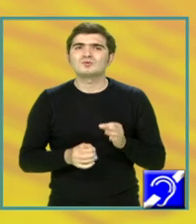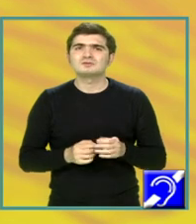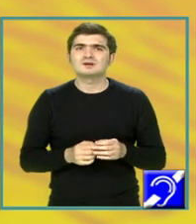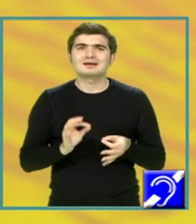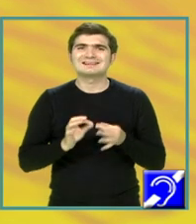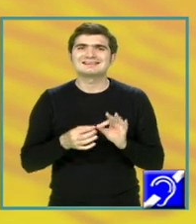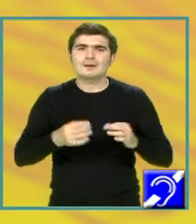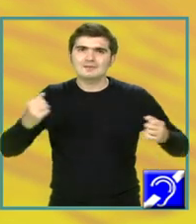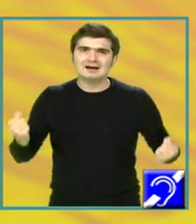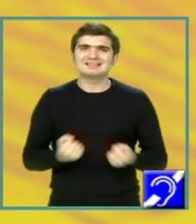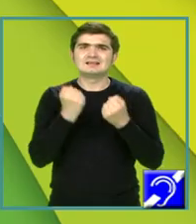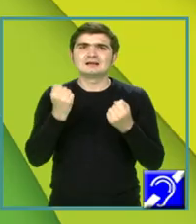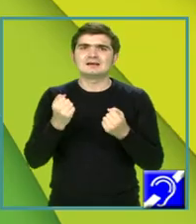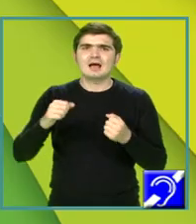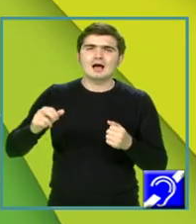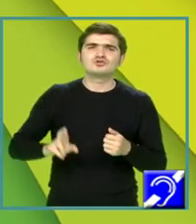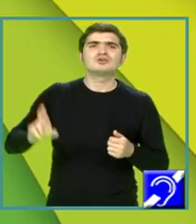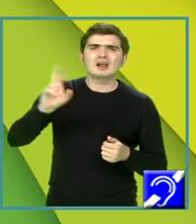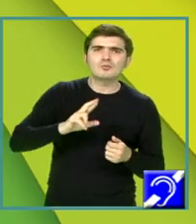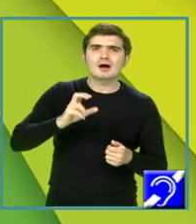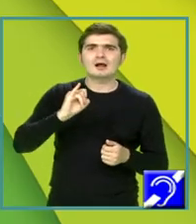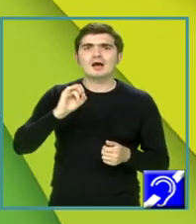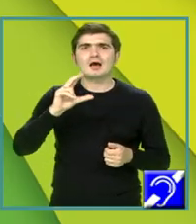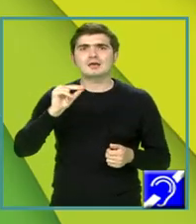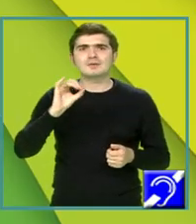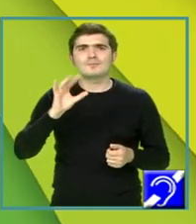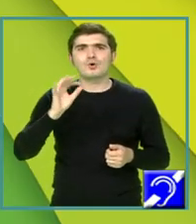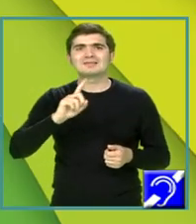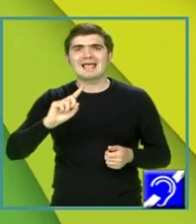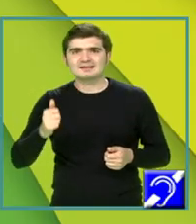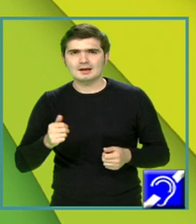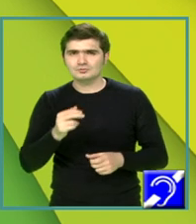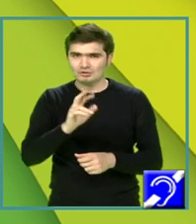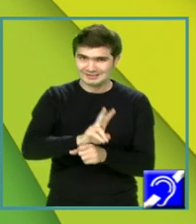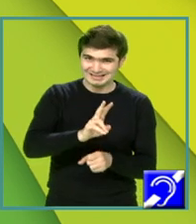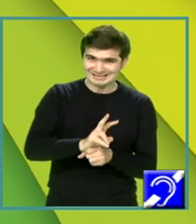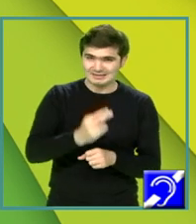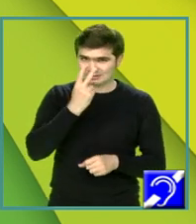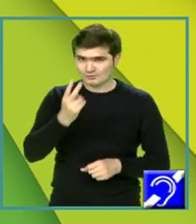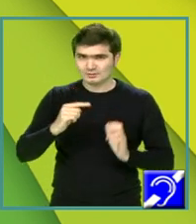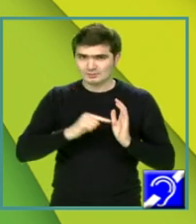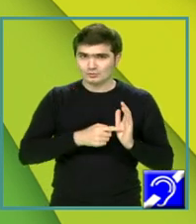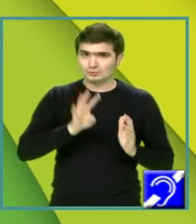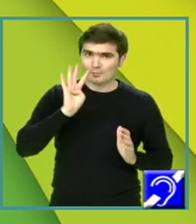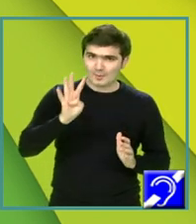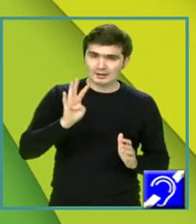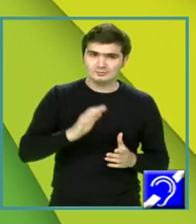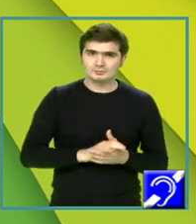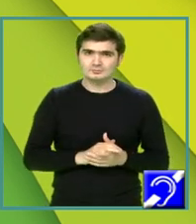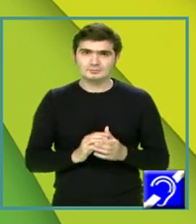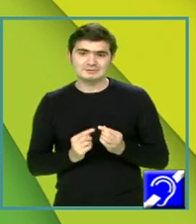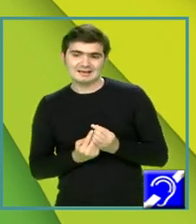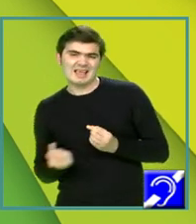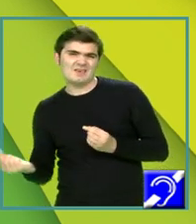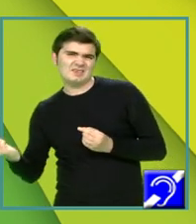înseamnă întărirea ipotezei, reluarea ei și, atenție, vă rog să vă uitați la punctul 4, evitați